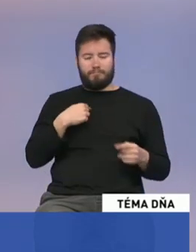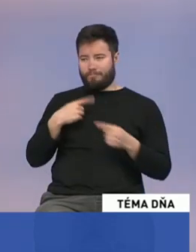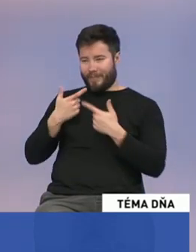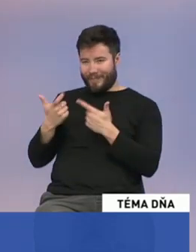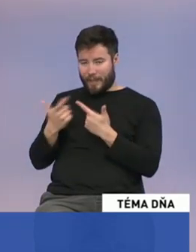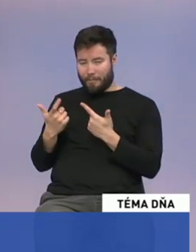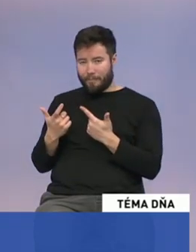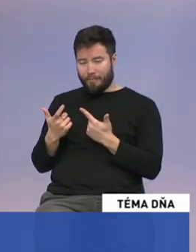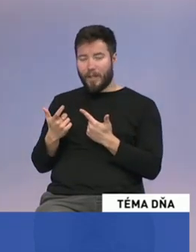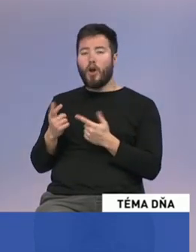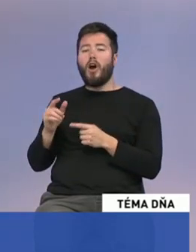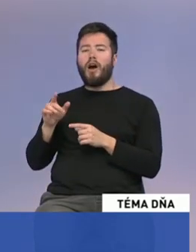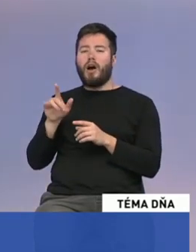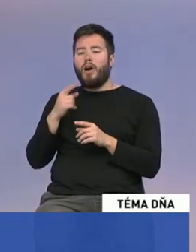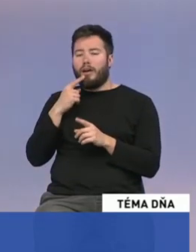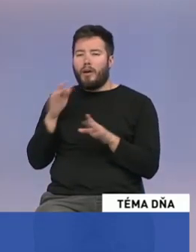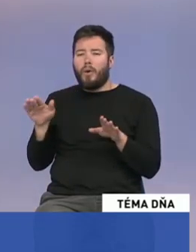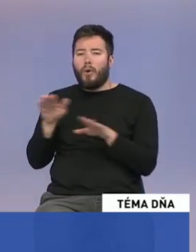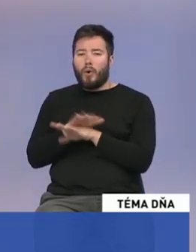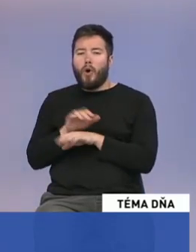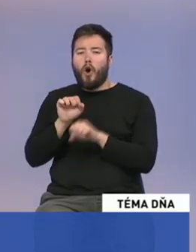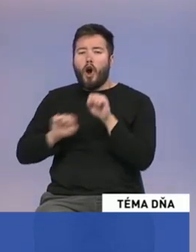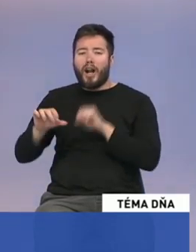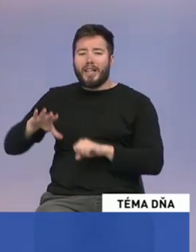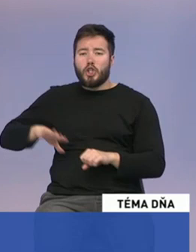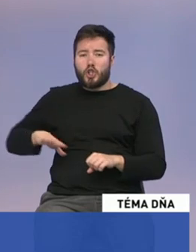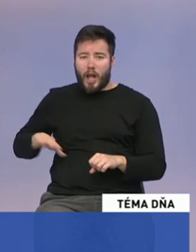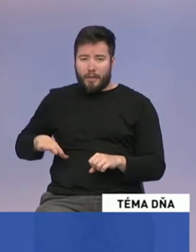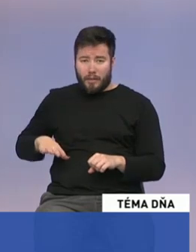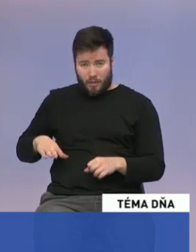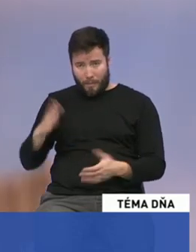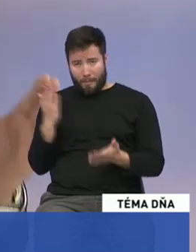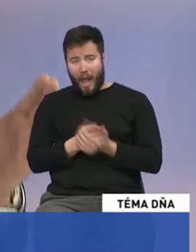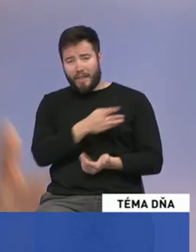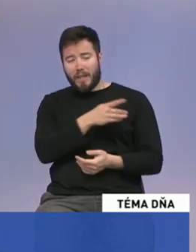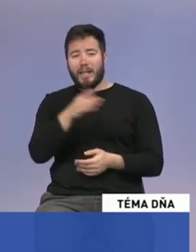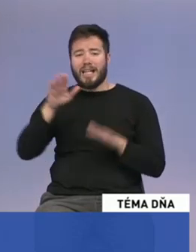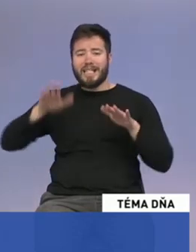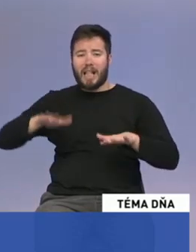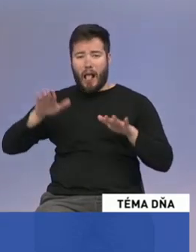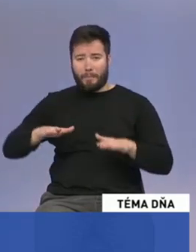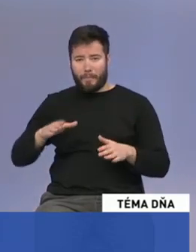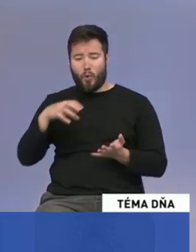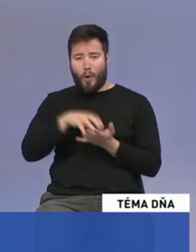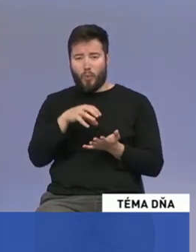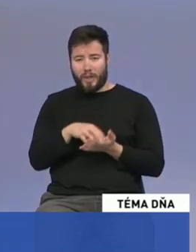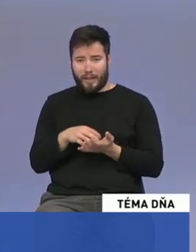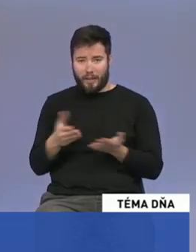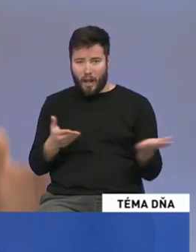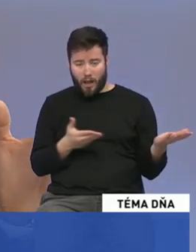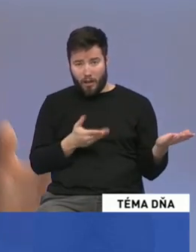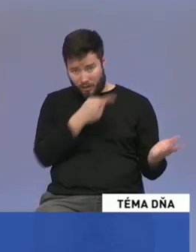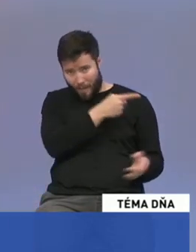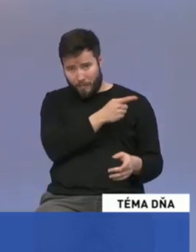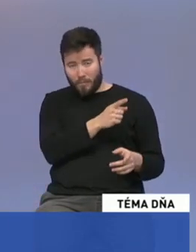Ale aká to je ochrana žien? To je skôr pre tú islamskú komunitu. Lebo je to zákaz manželstiev detí,